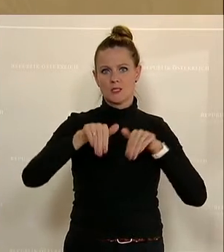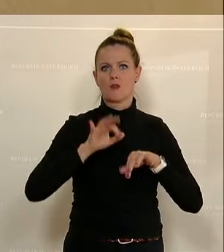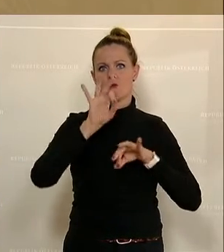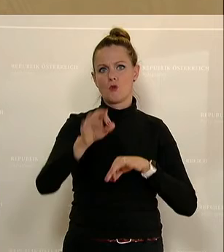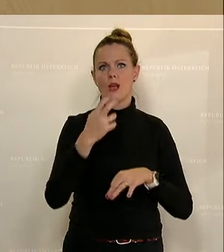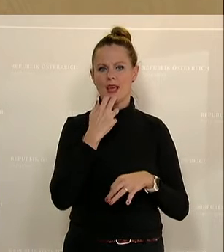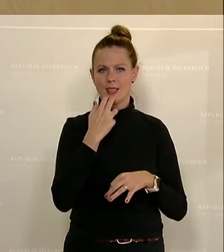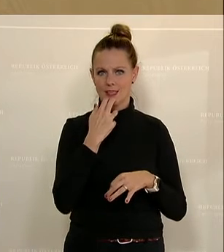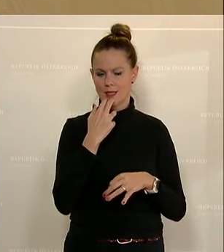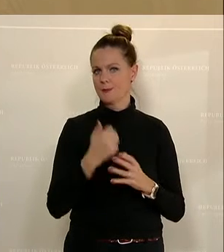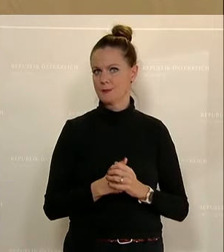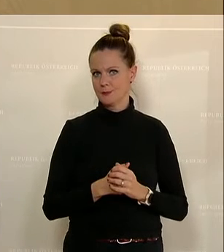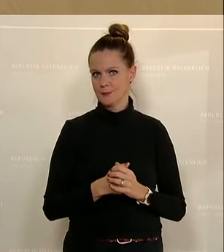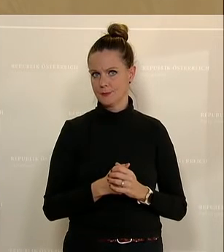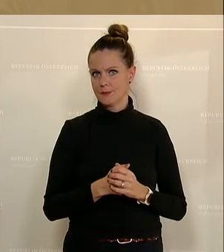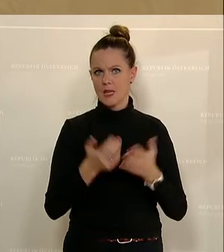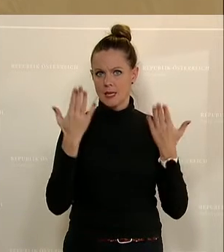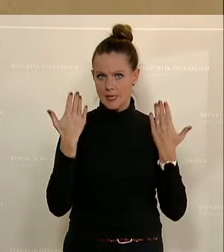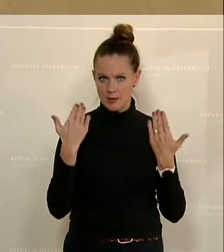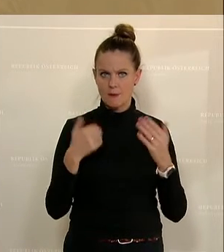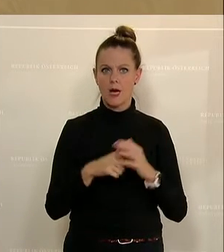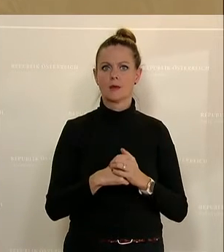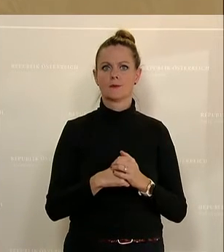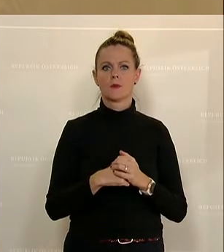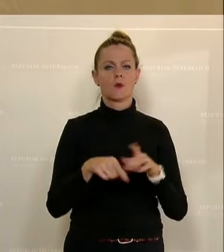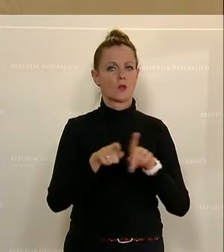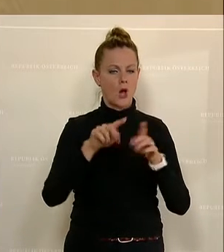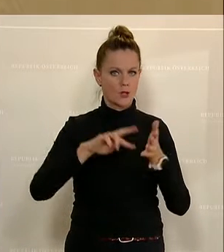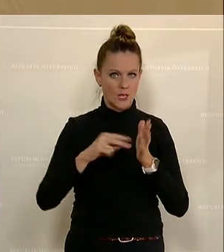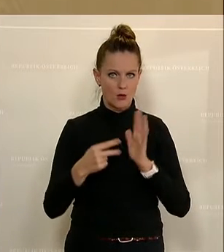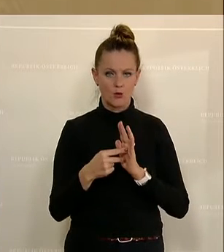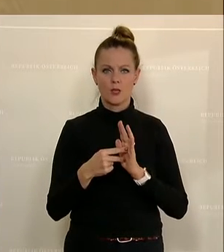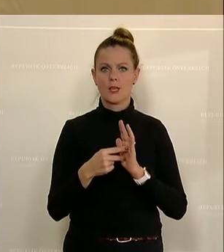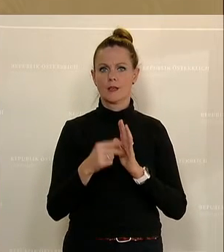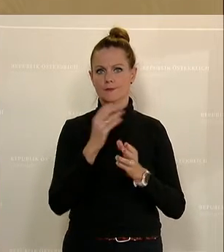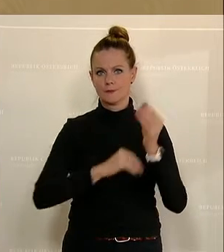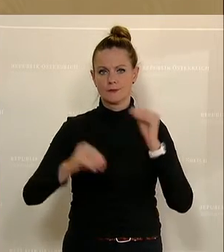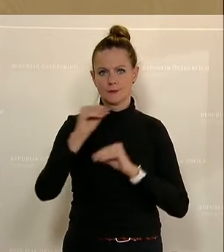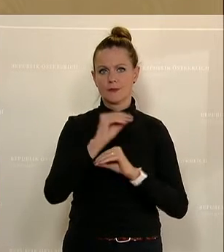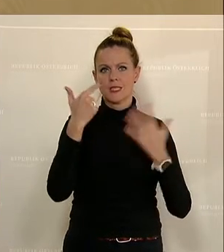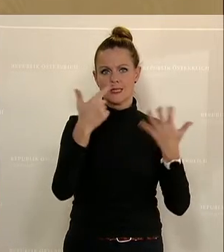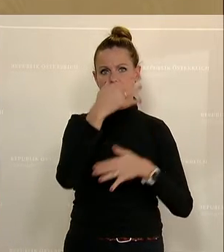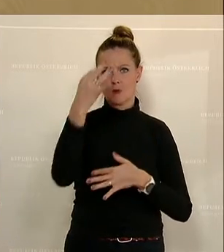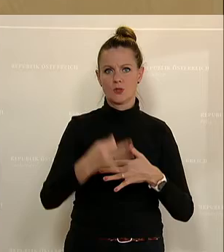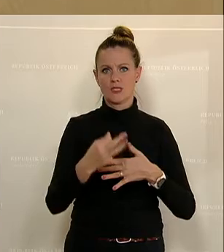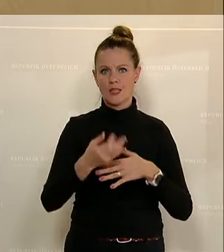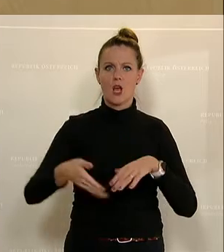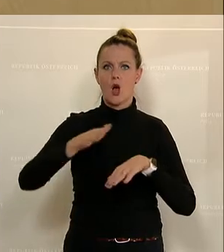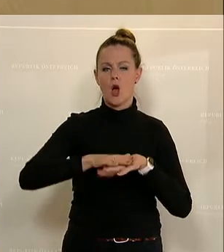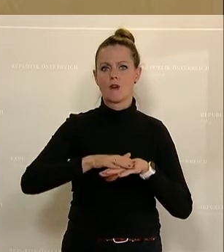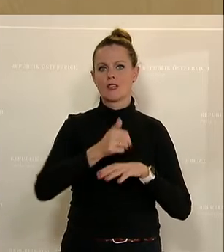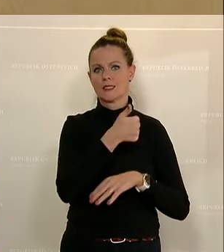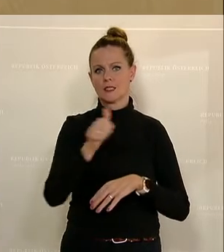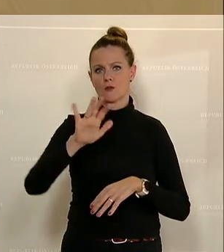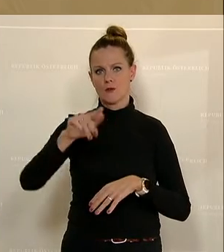Energie, Klima und eben auch Technologie eine Steigerung von 7 Prozent auf 625